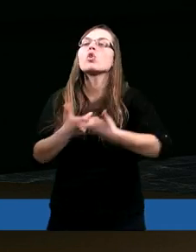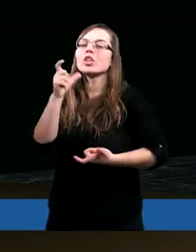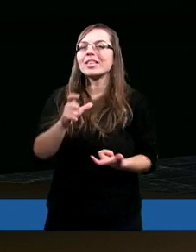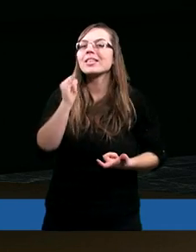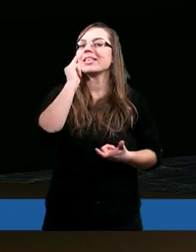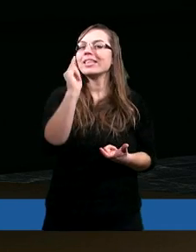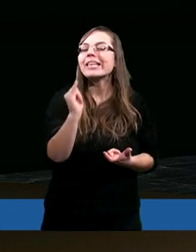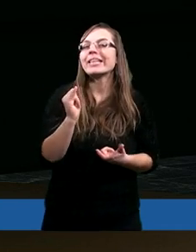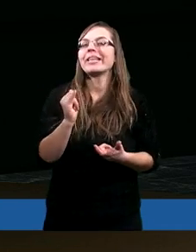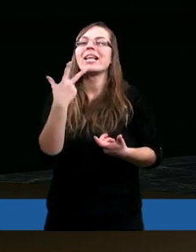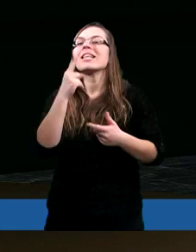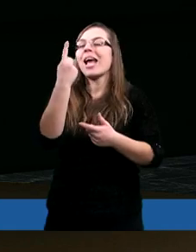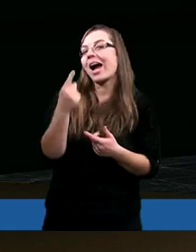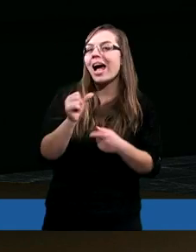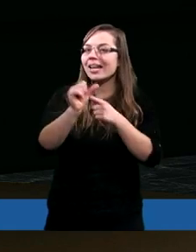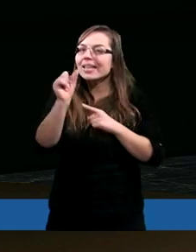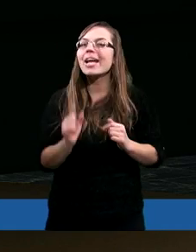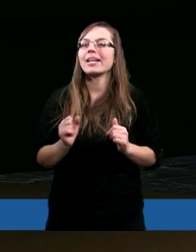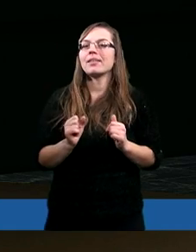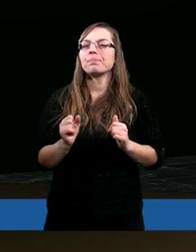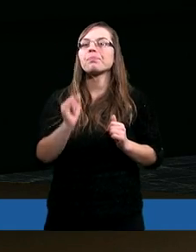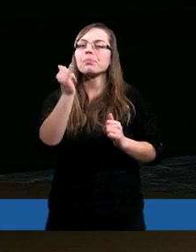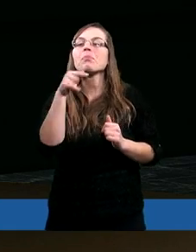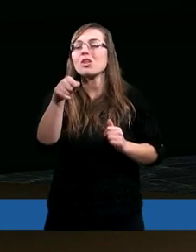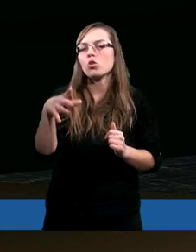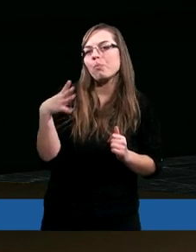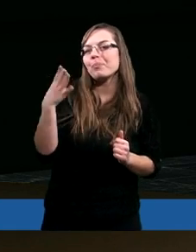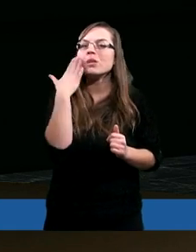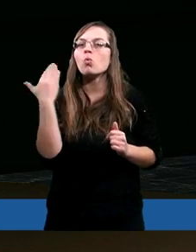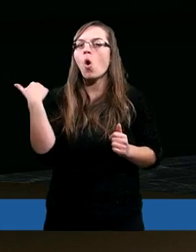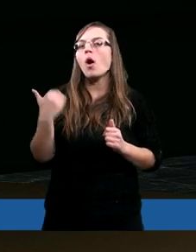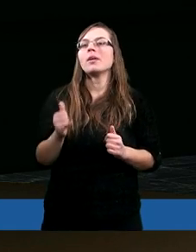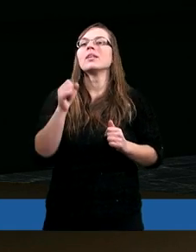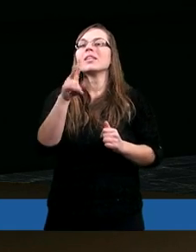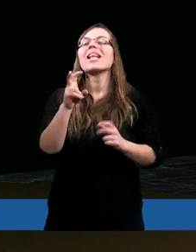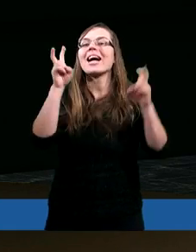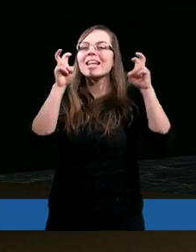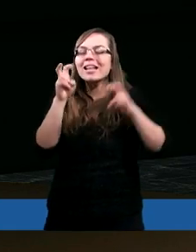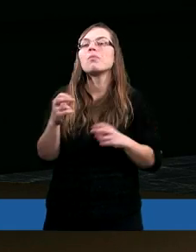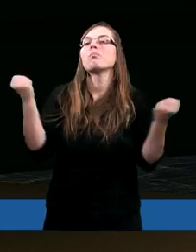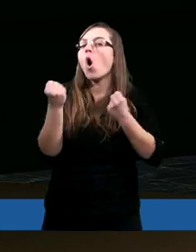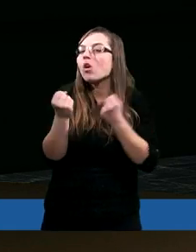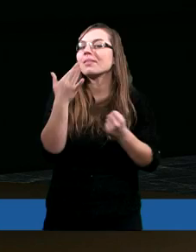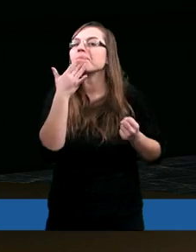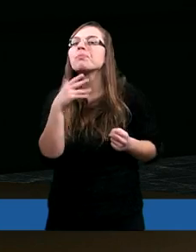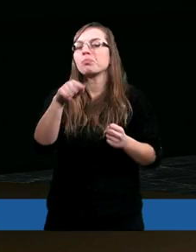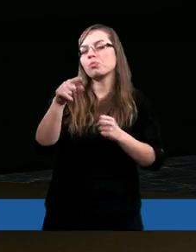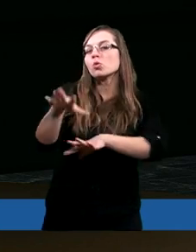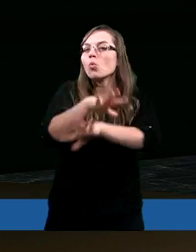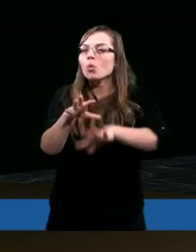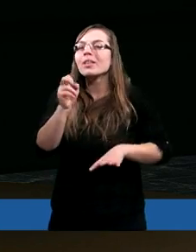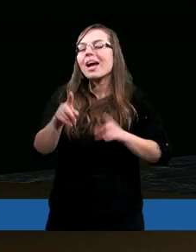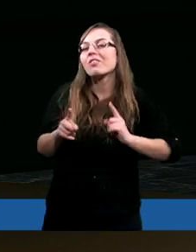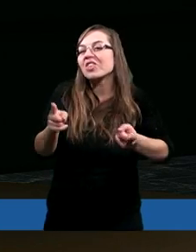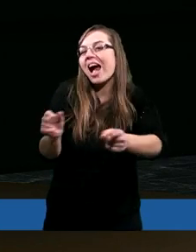i nieraz, żeby to było jakieś takie zdecydowane, mocne, no to w taki